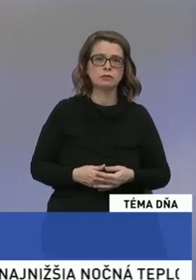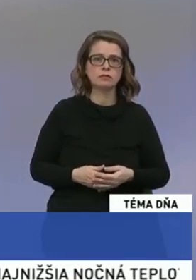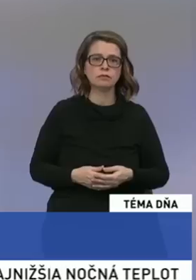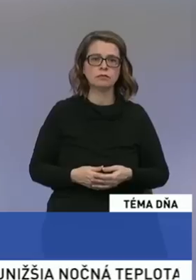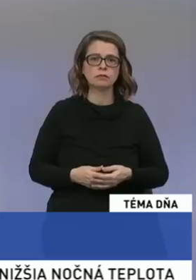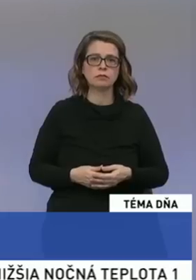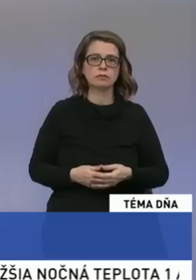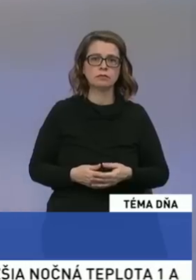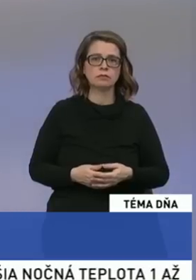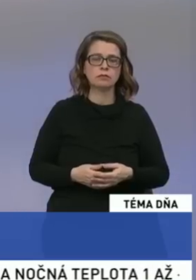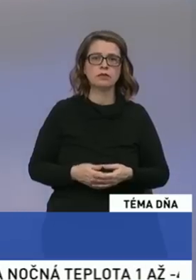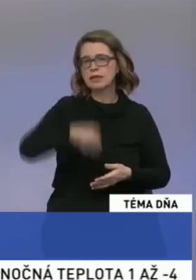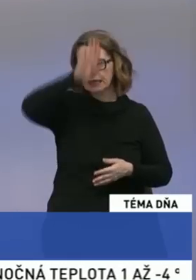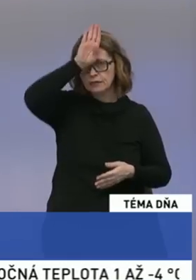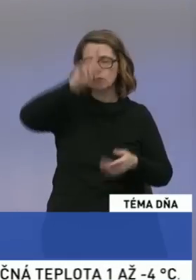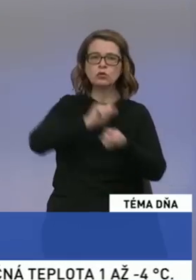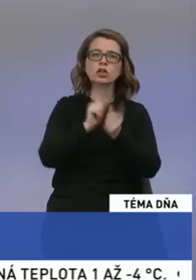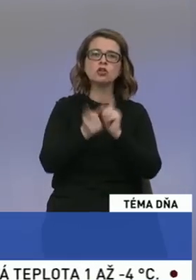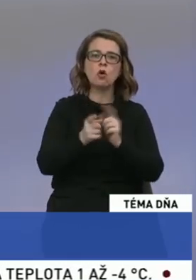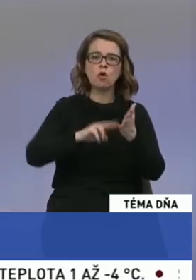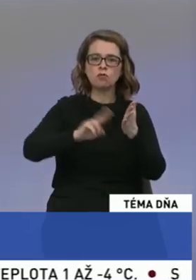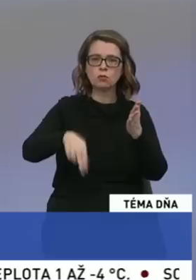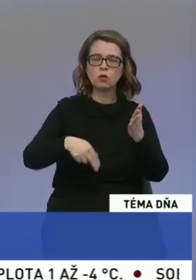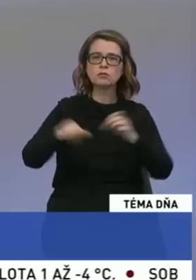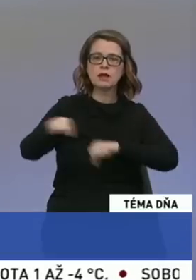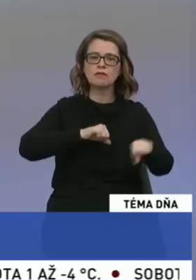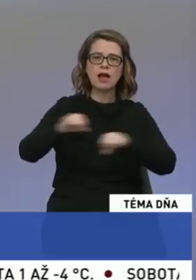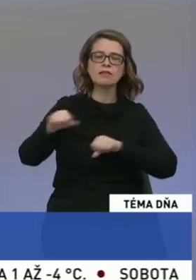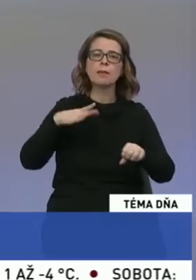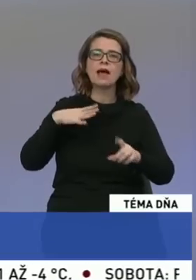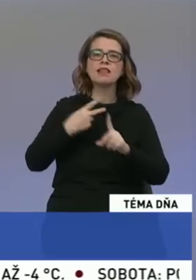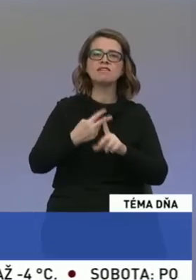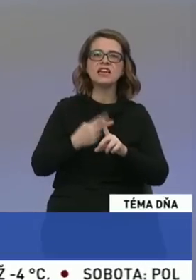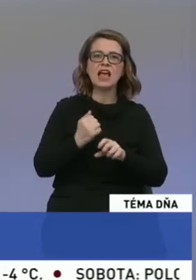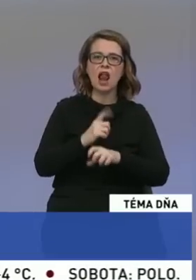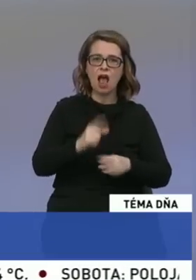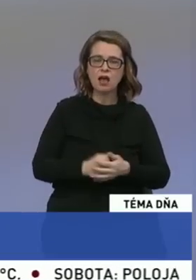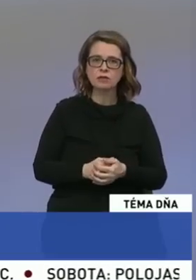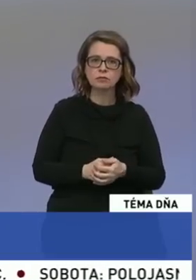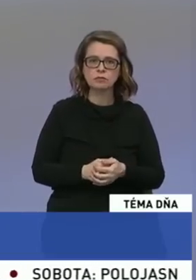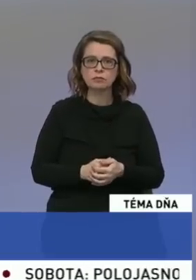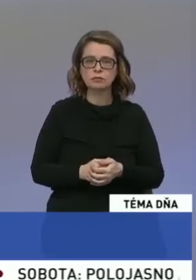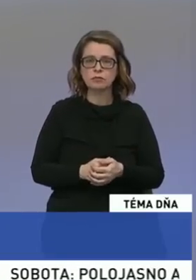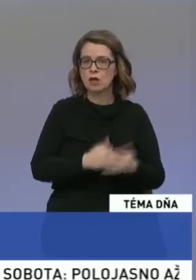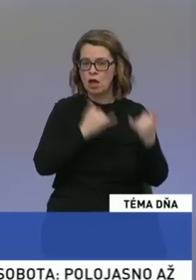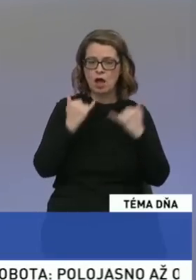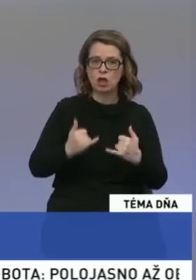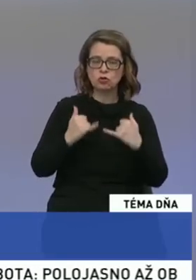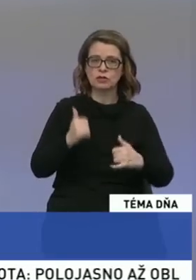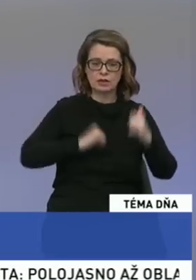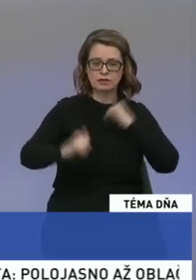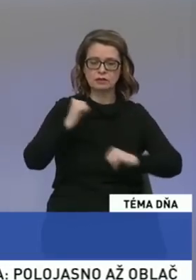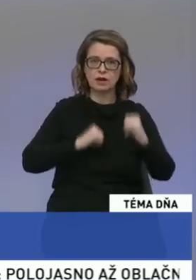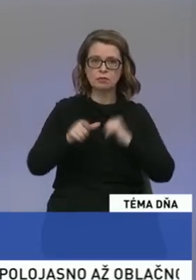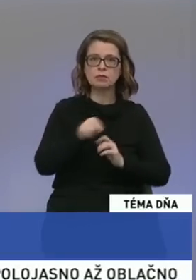zanedbalo. Pretože istambulský dohovor podpisoval vláda pána Figela a v podstate do dnes sa trápime s týmto